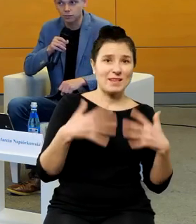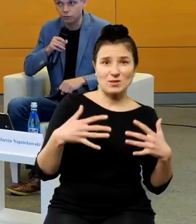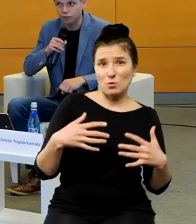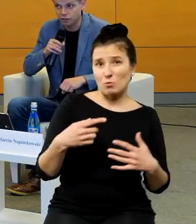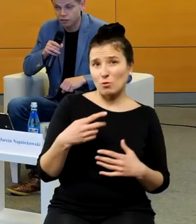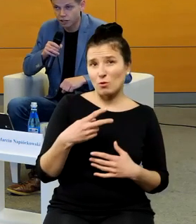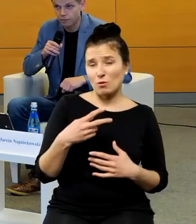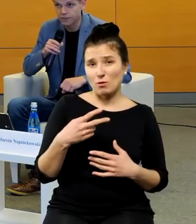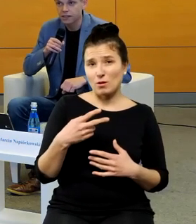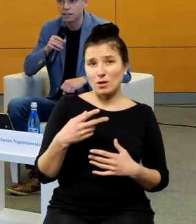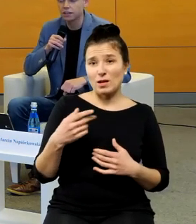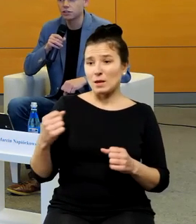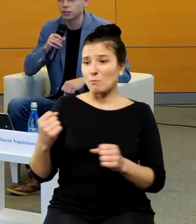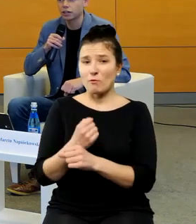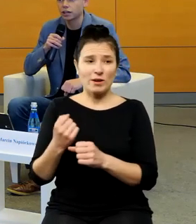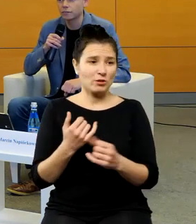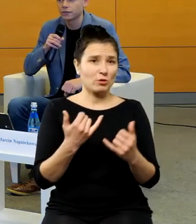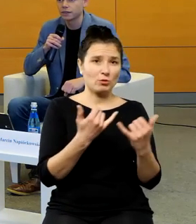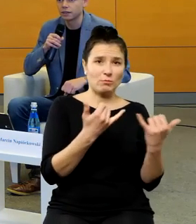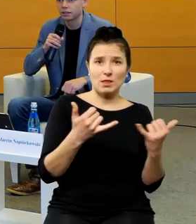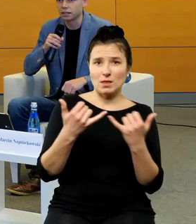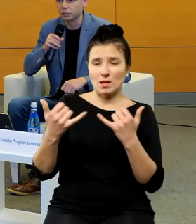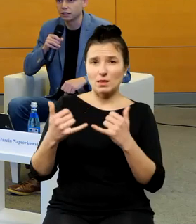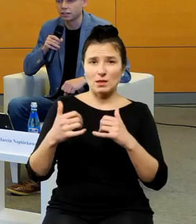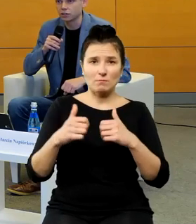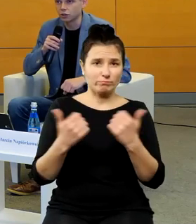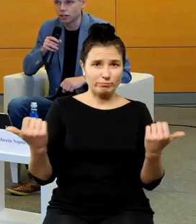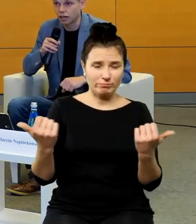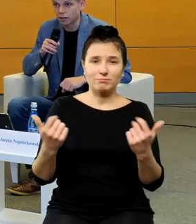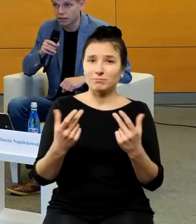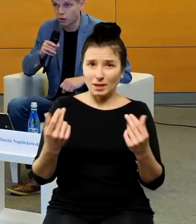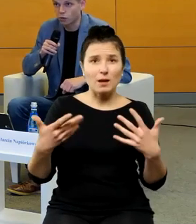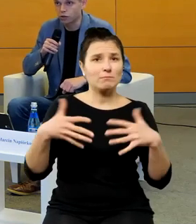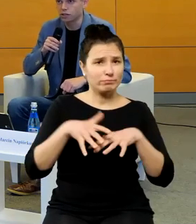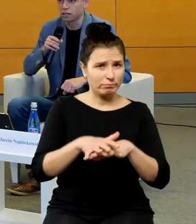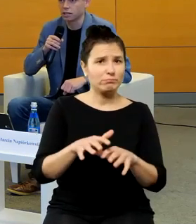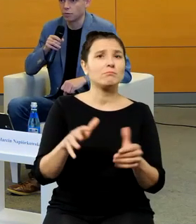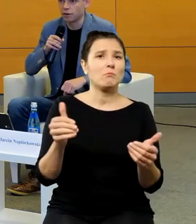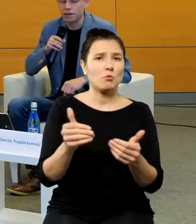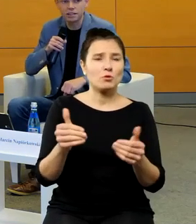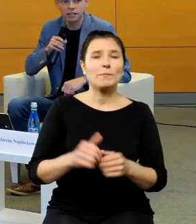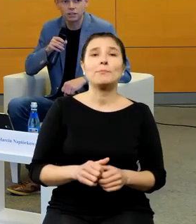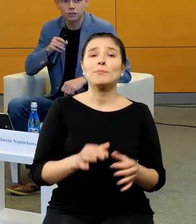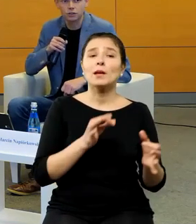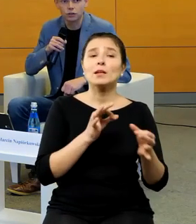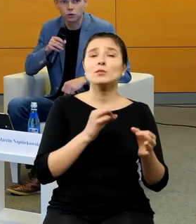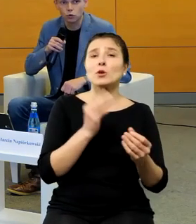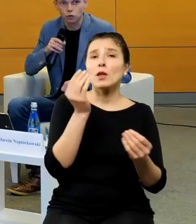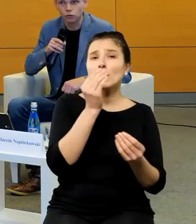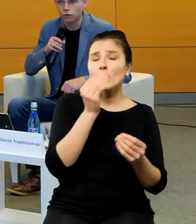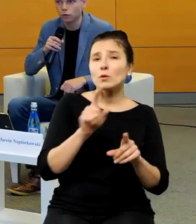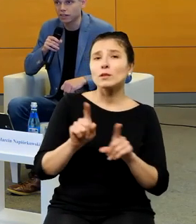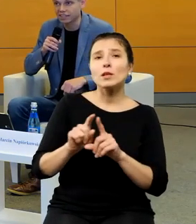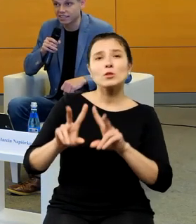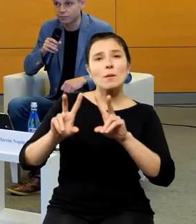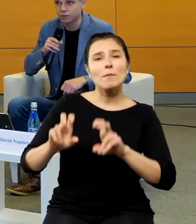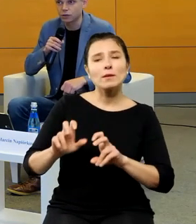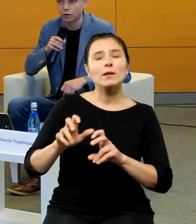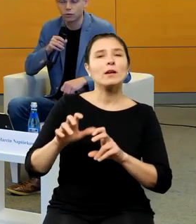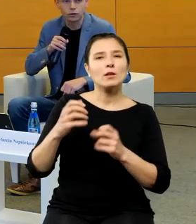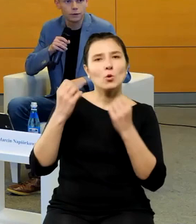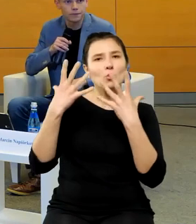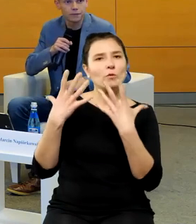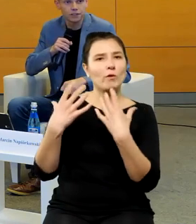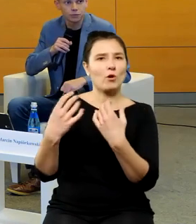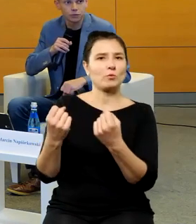poważnie i że historia nauki i badania nad kulturową recepcją